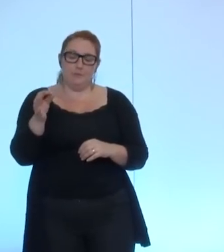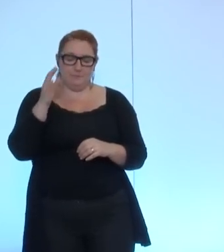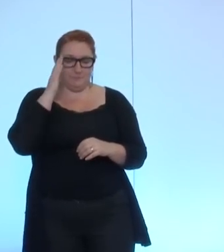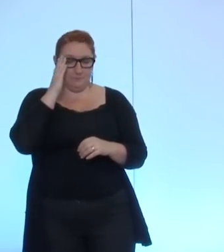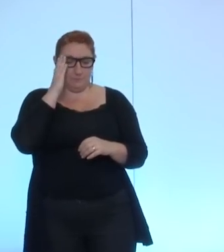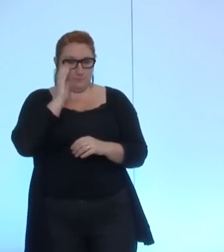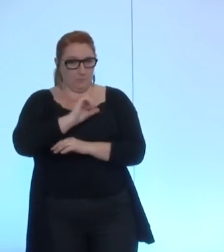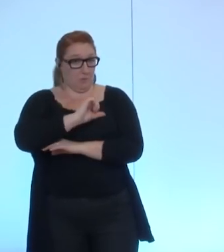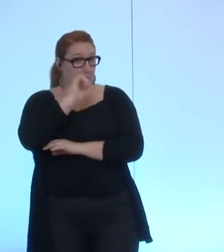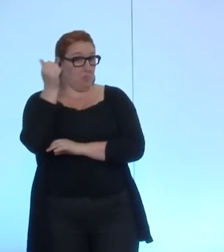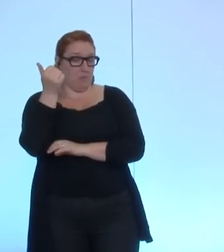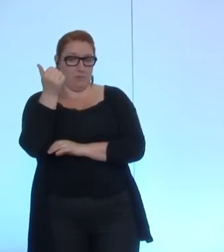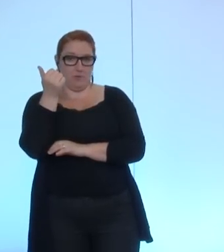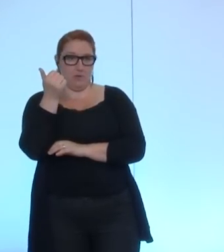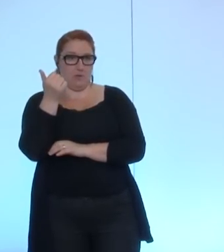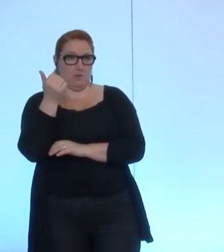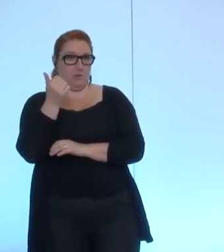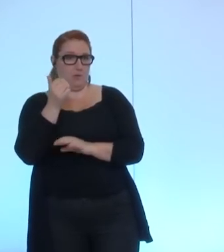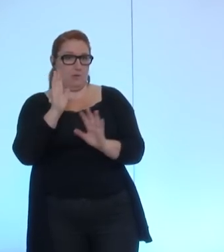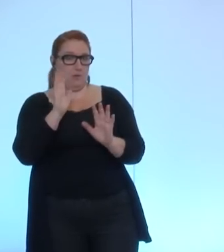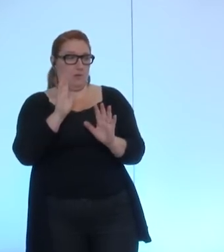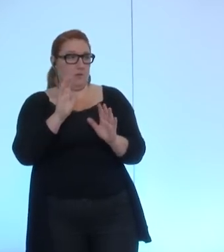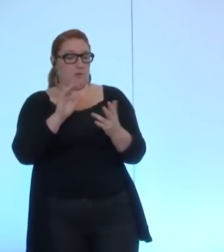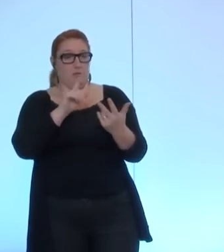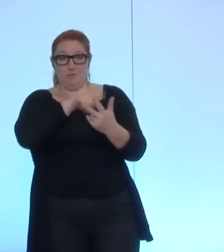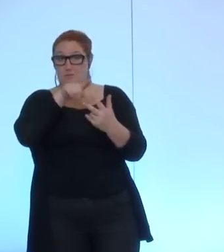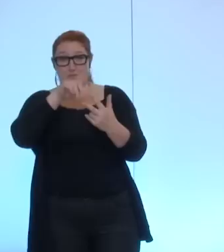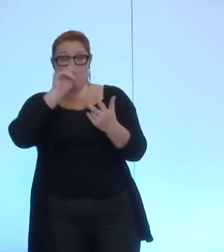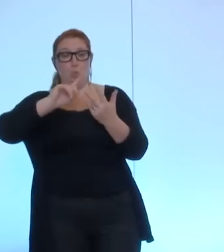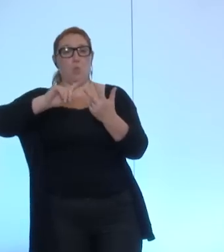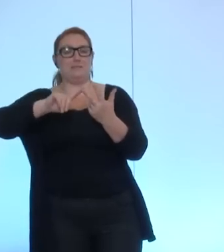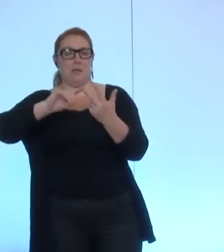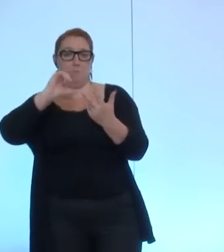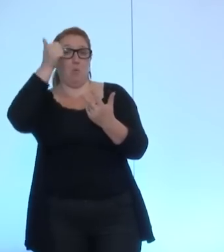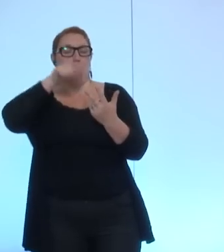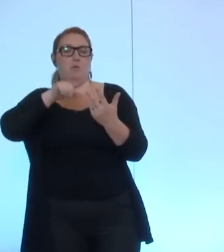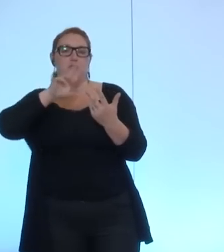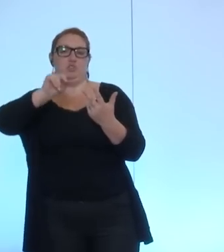commencer d'ailleurs justement par le en fait par le troisième qui en fait